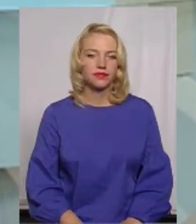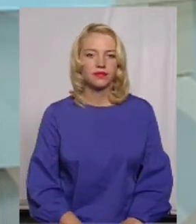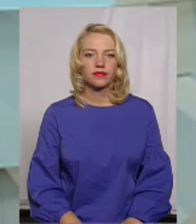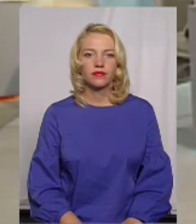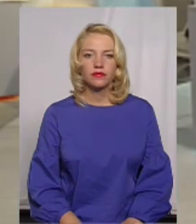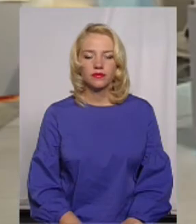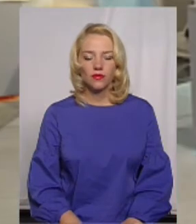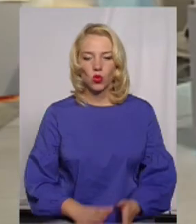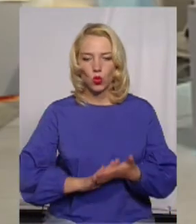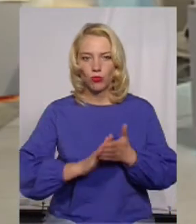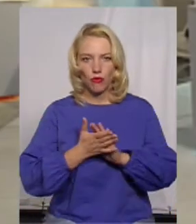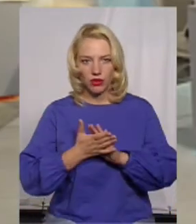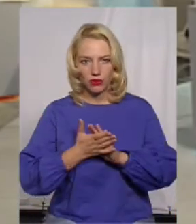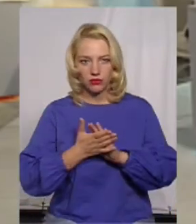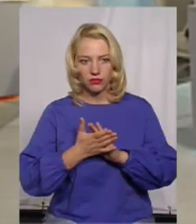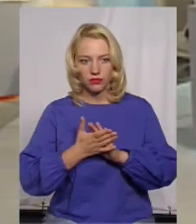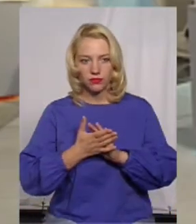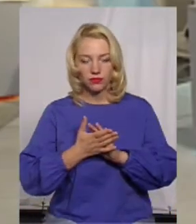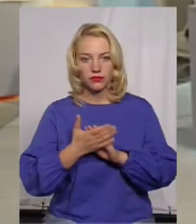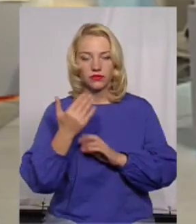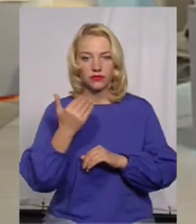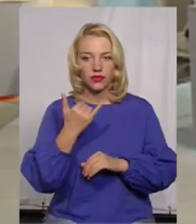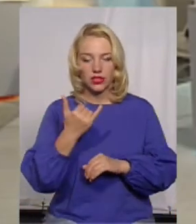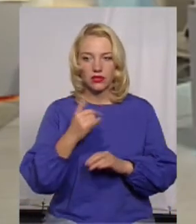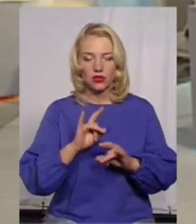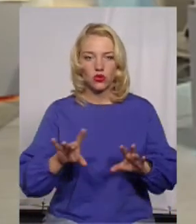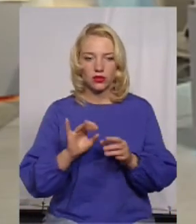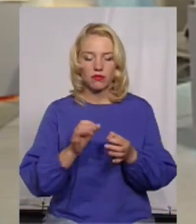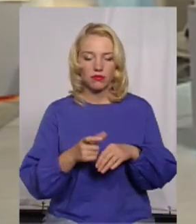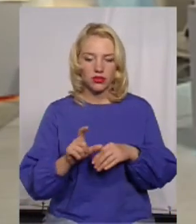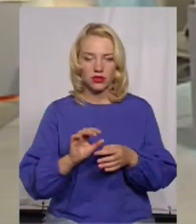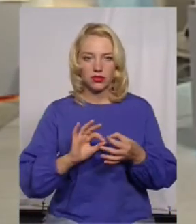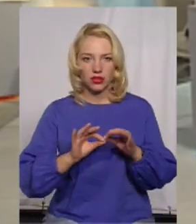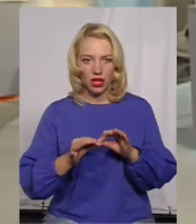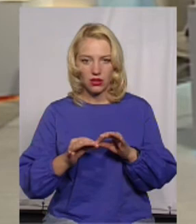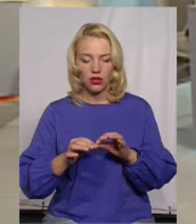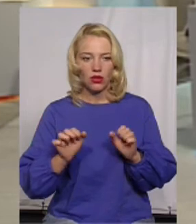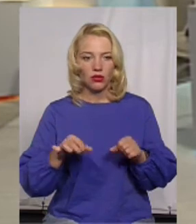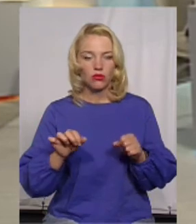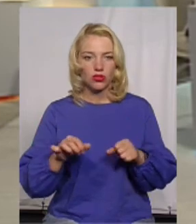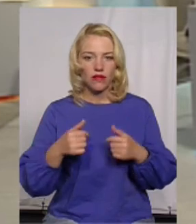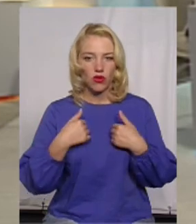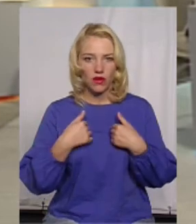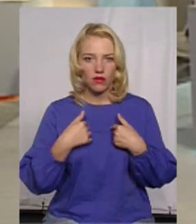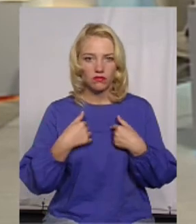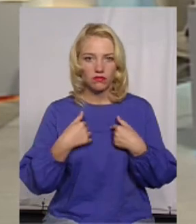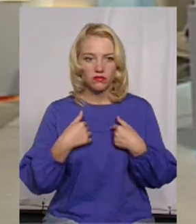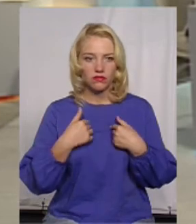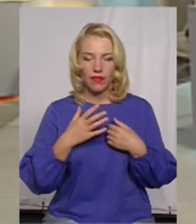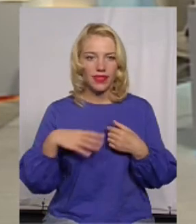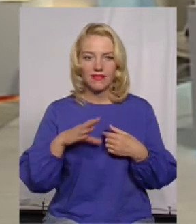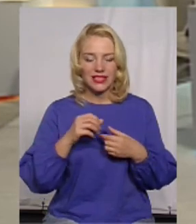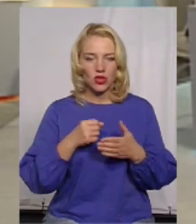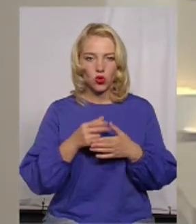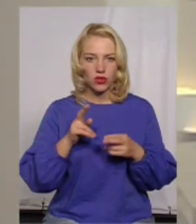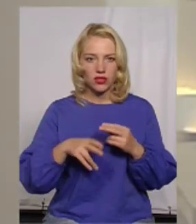В умовах, ви зараз розкажіть більш детально, можливо, я не все